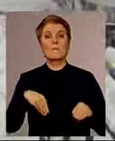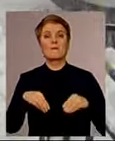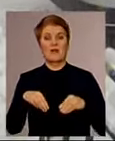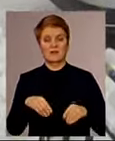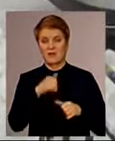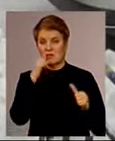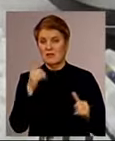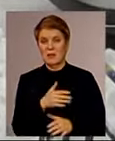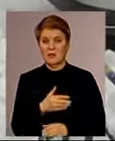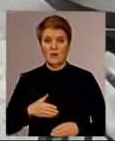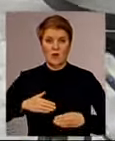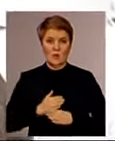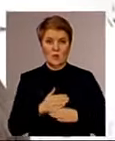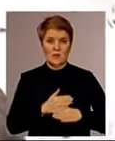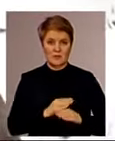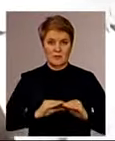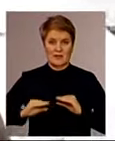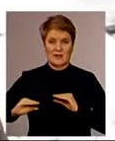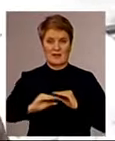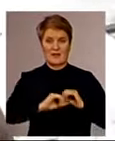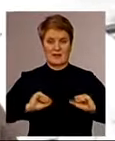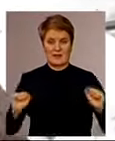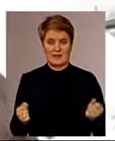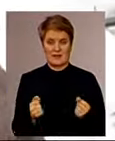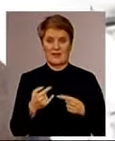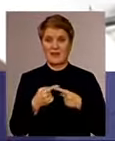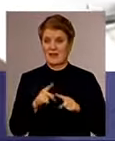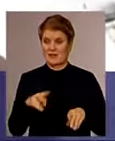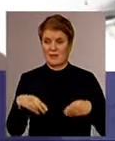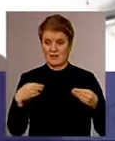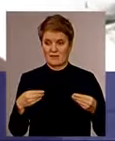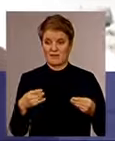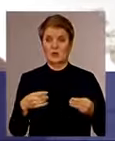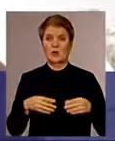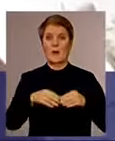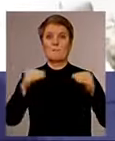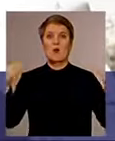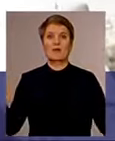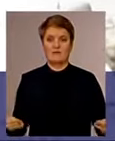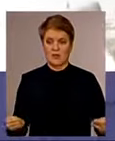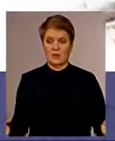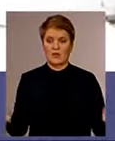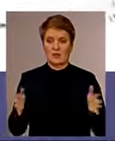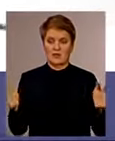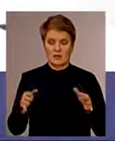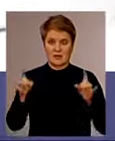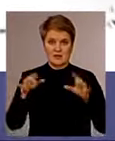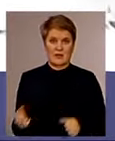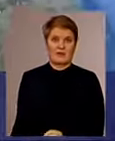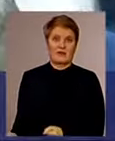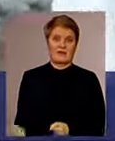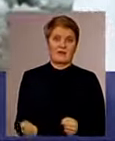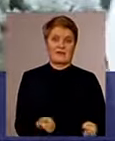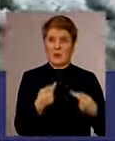розбити лід. І техніки, щоб вивозити сніг, їм не видали. Береш покривало, налажує сніг і везеш. Другого виходу немає.